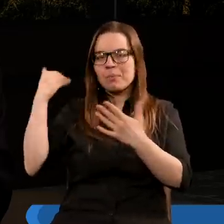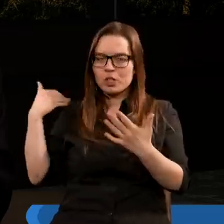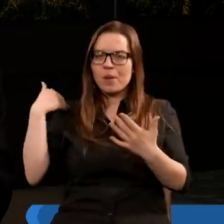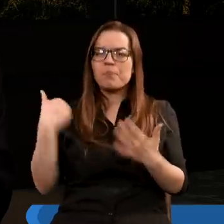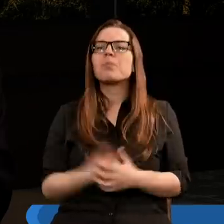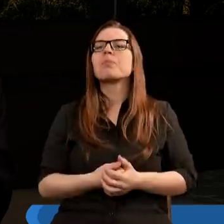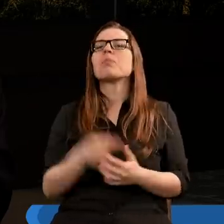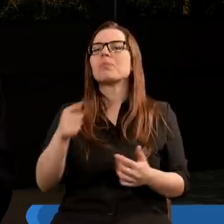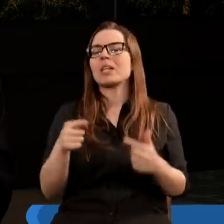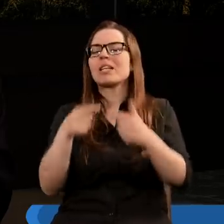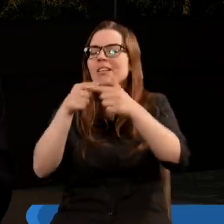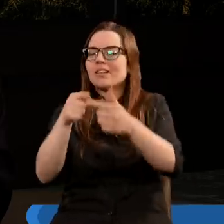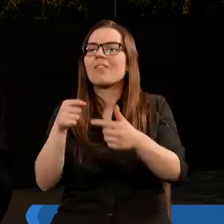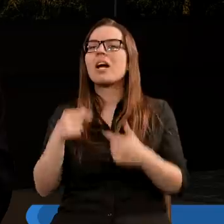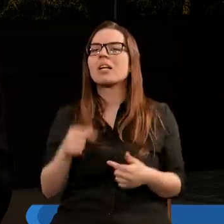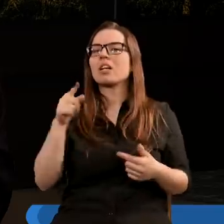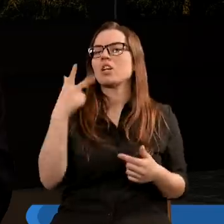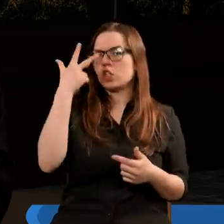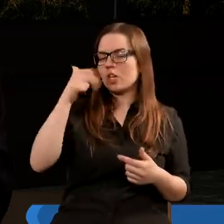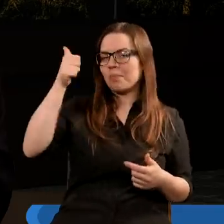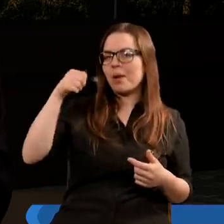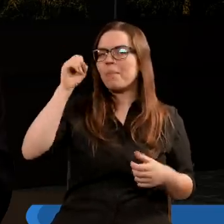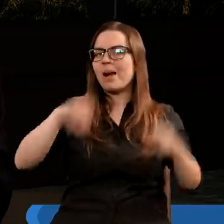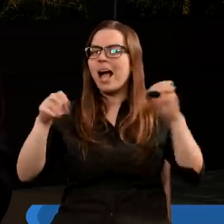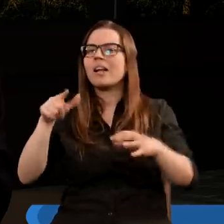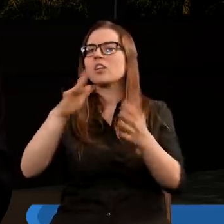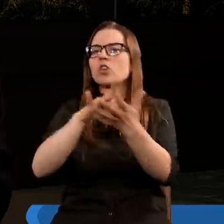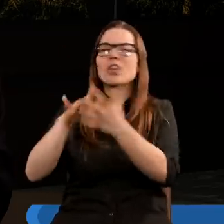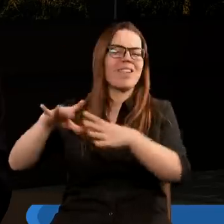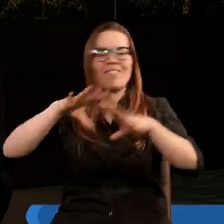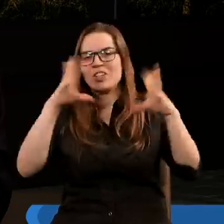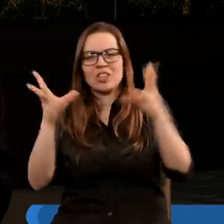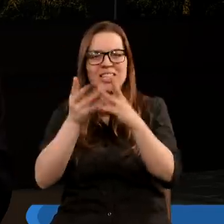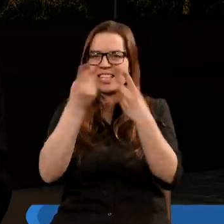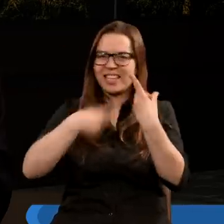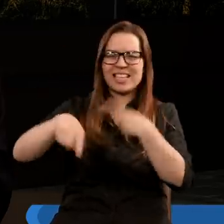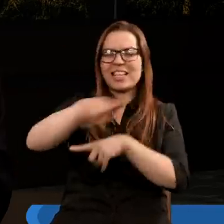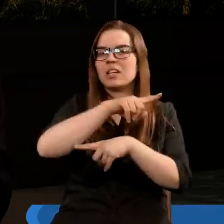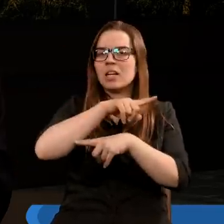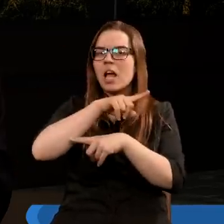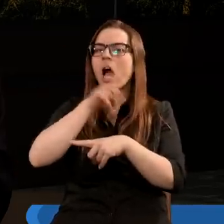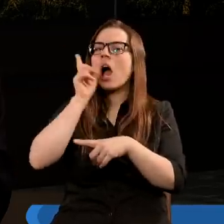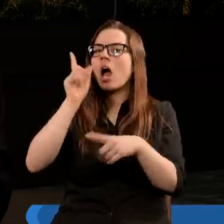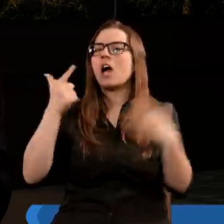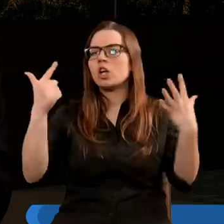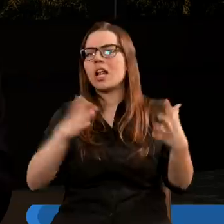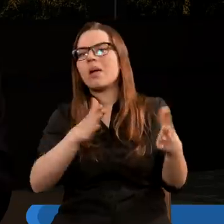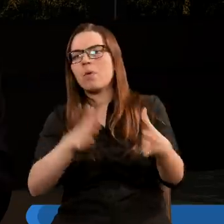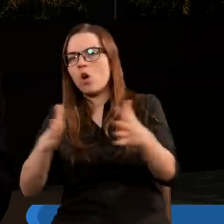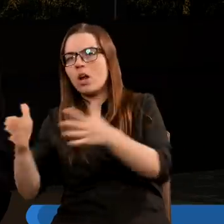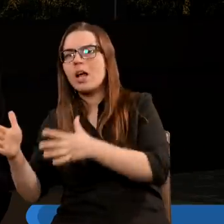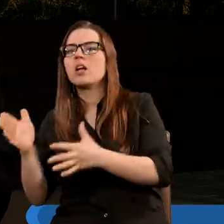Pod tym kątem, że trzy pierwsze plagi, one dotykały wszystkich. Natomiast siedem następnych